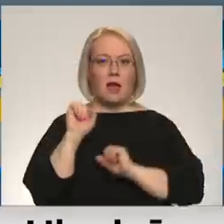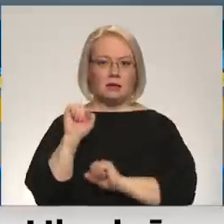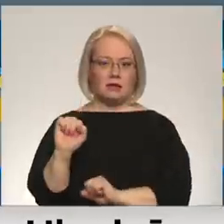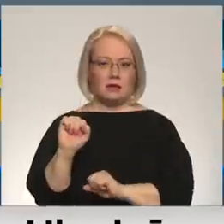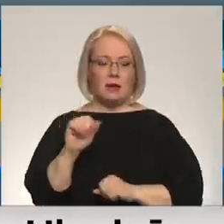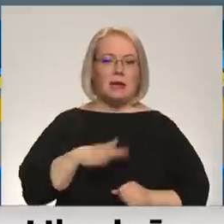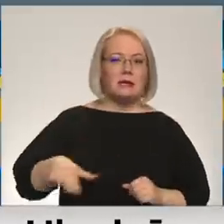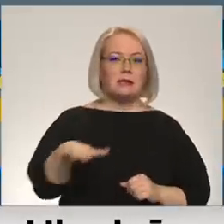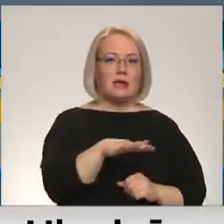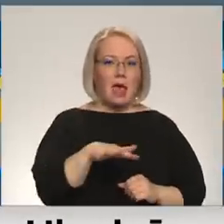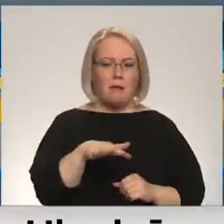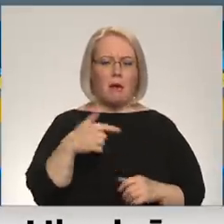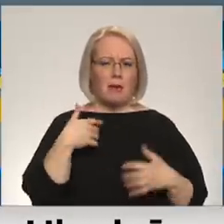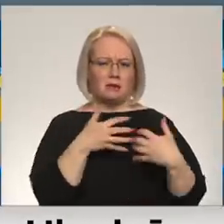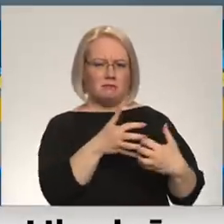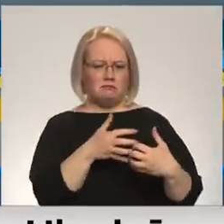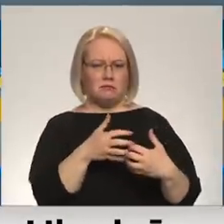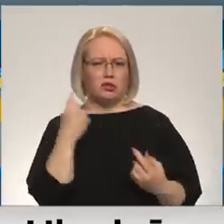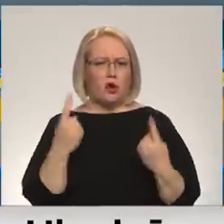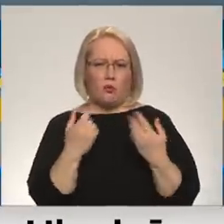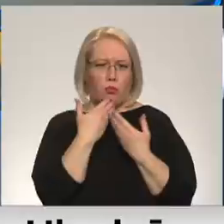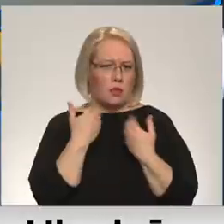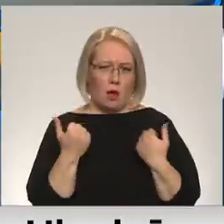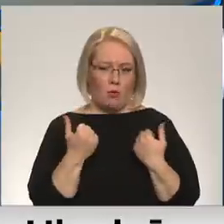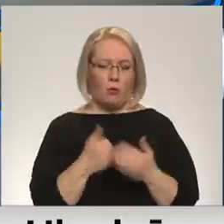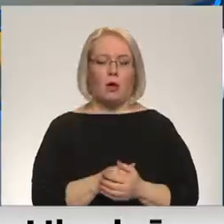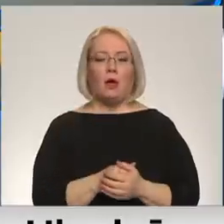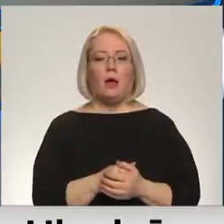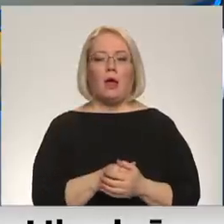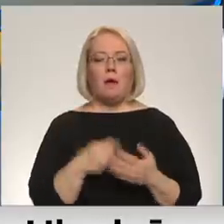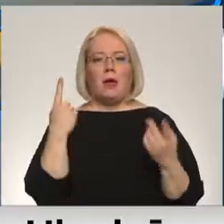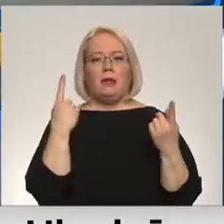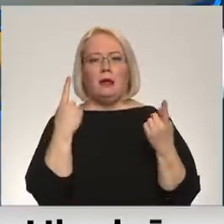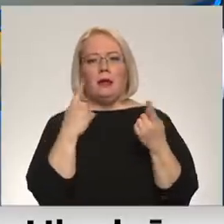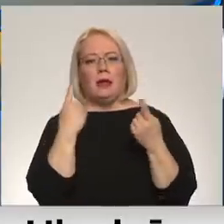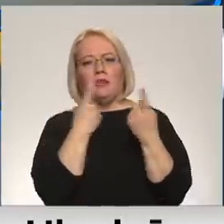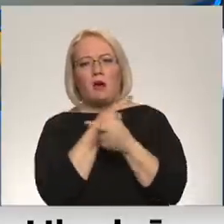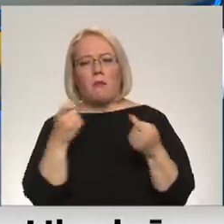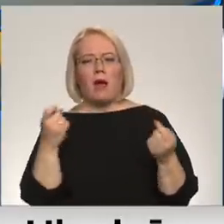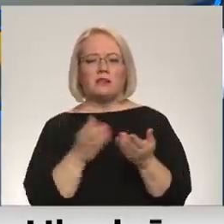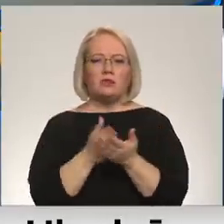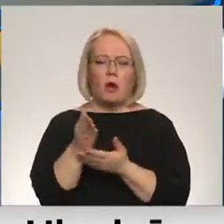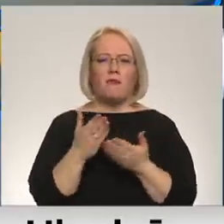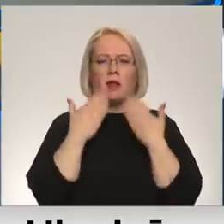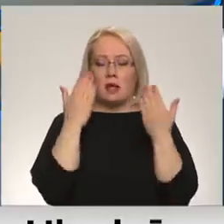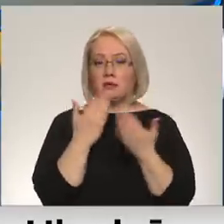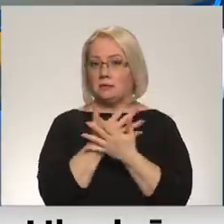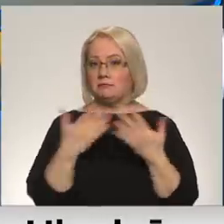zemes mēs šo pretinieku pievēksim. Šaub nav. Medijos var lasīt dažādas scenārijas par notikumu tālāk attīstību.